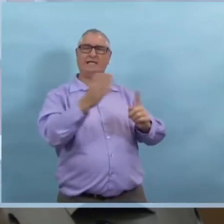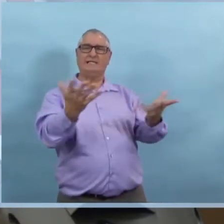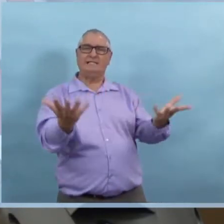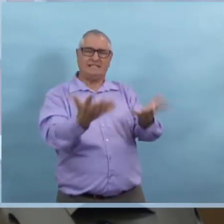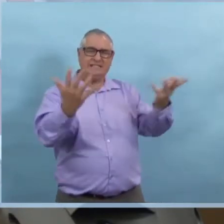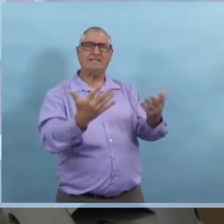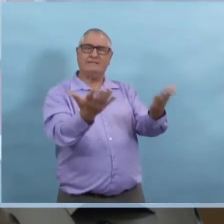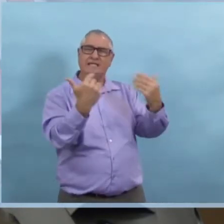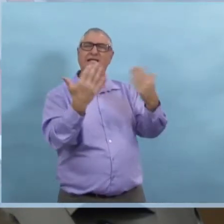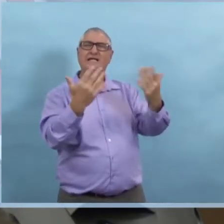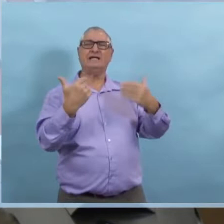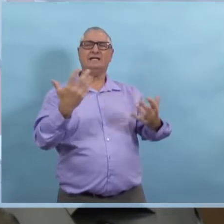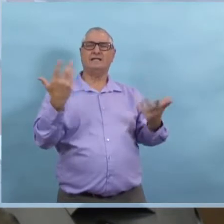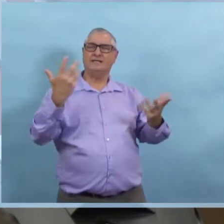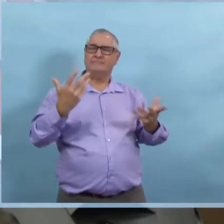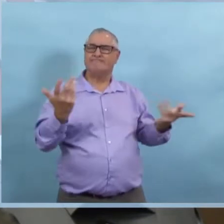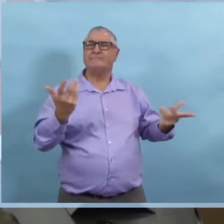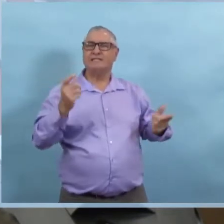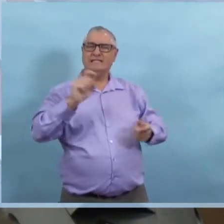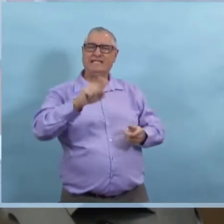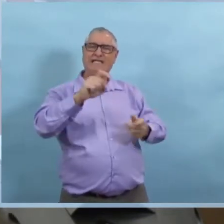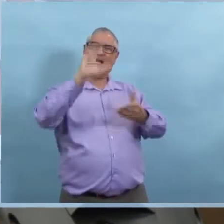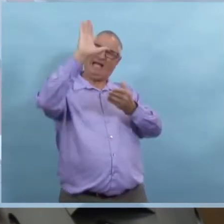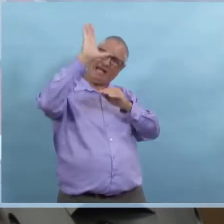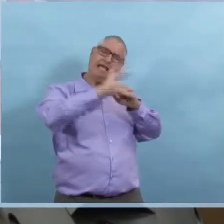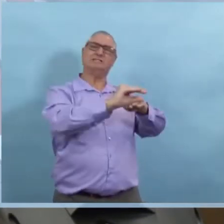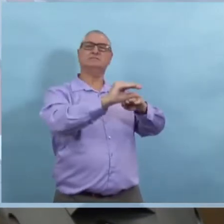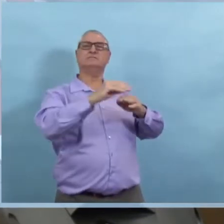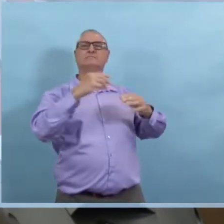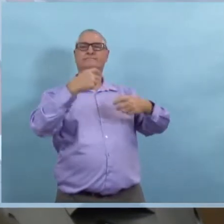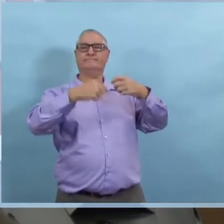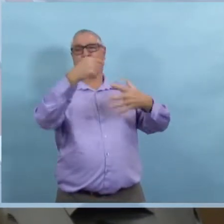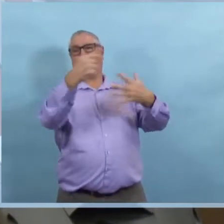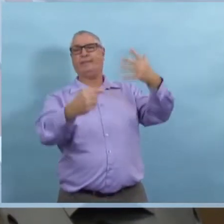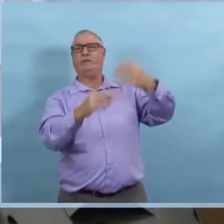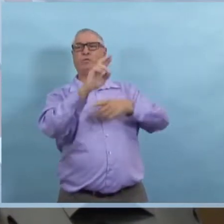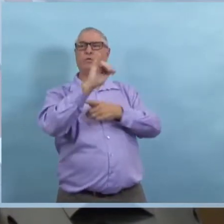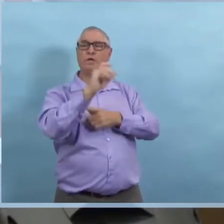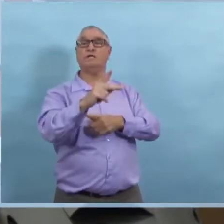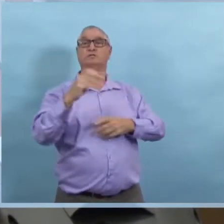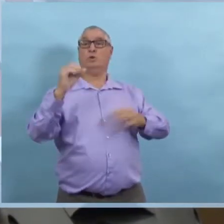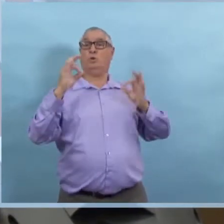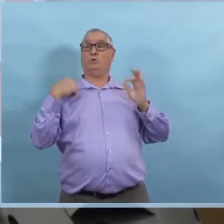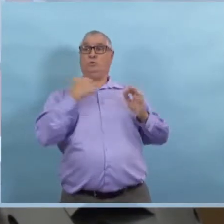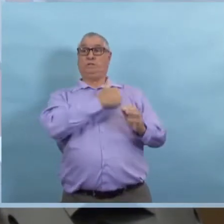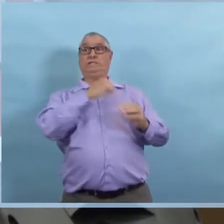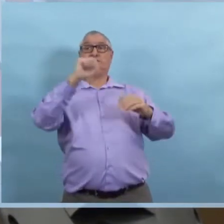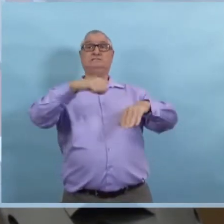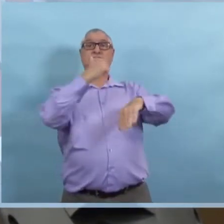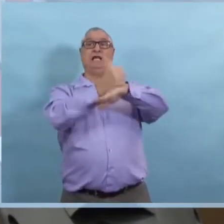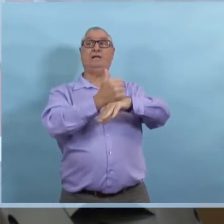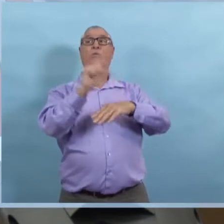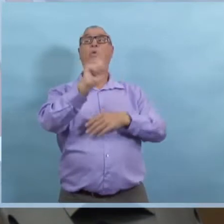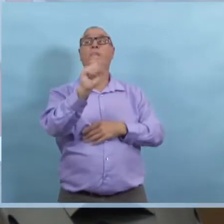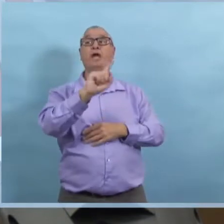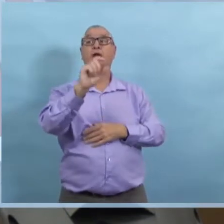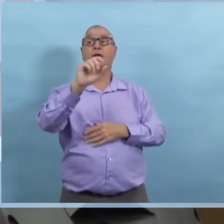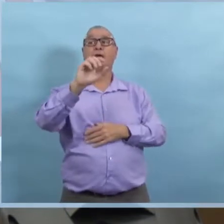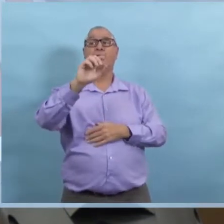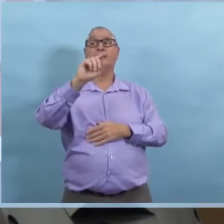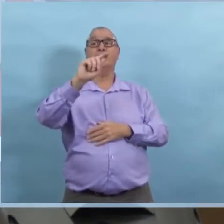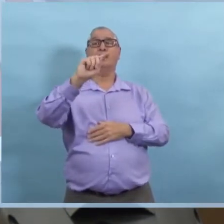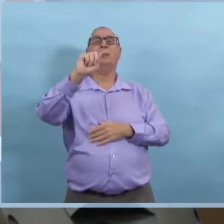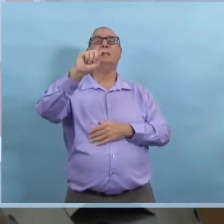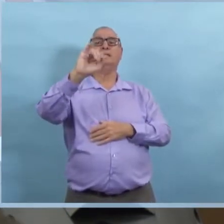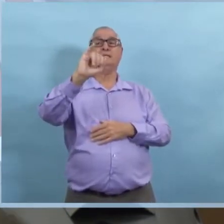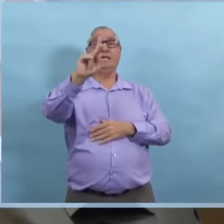Donc, on a commencé à faire des efforts pour communiquer mieux avec les cohortes les plus jeunes. On a même établi une communauté sur TikTok et sur d'autres plateformes parce